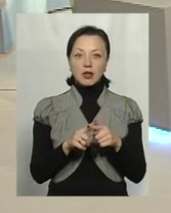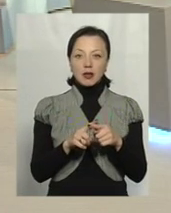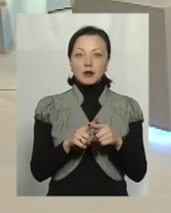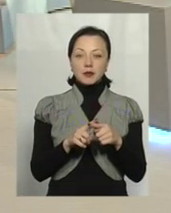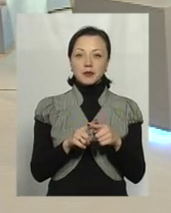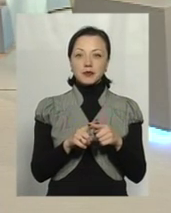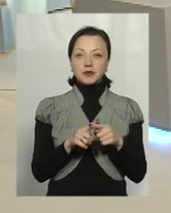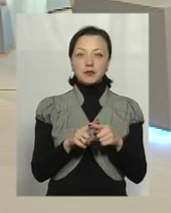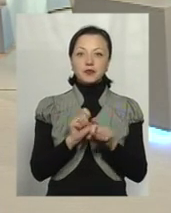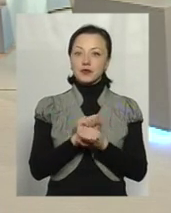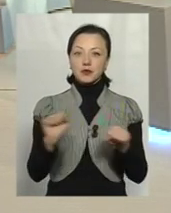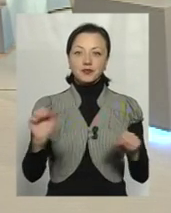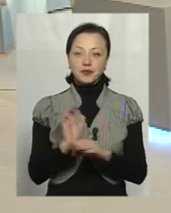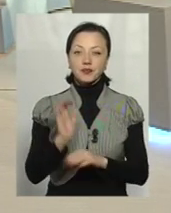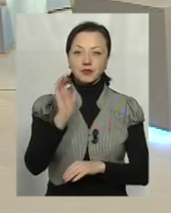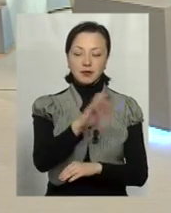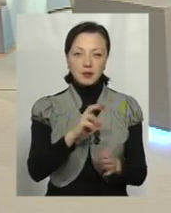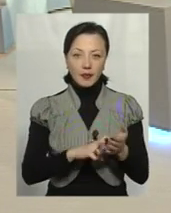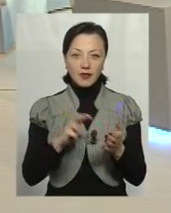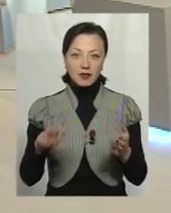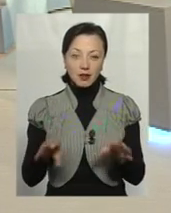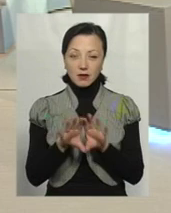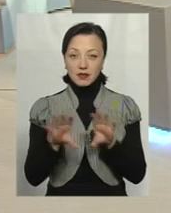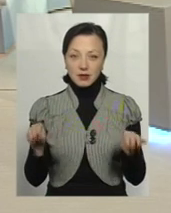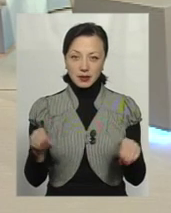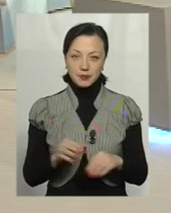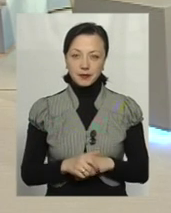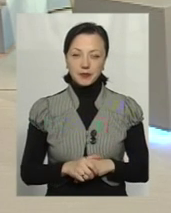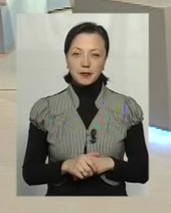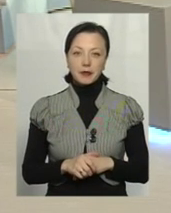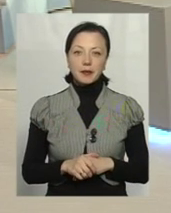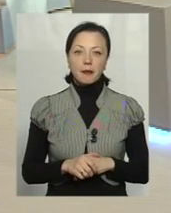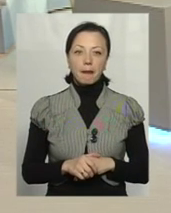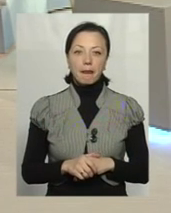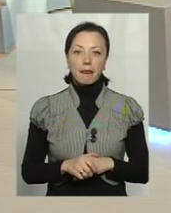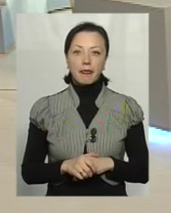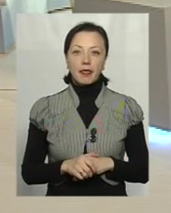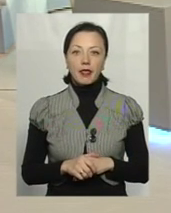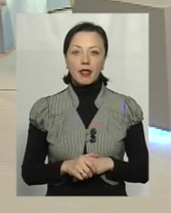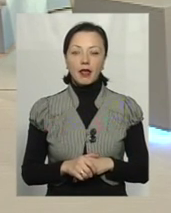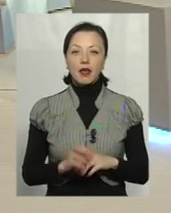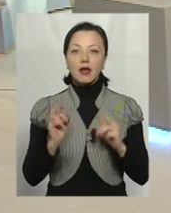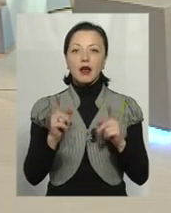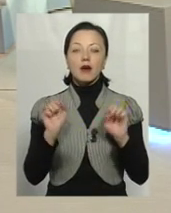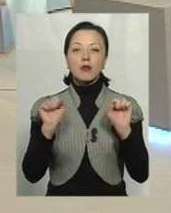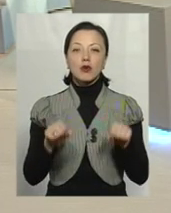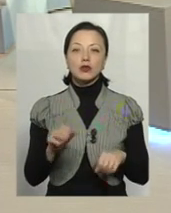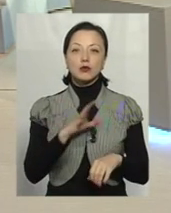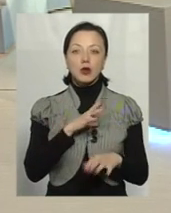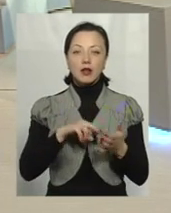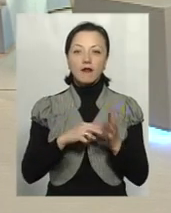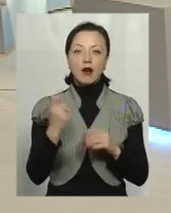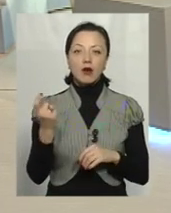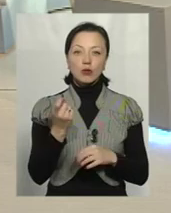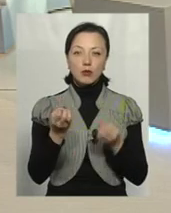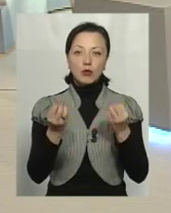уряду. цього уряду не можна відправити відставку. Всього-навсього. Для цього вони це приймають. Але скажіть мені, як може бути в економіці